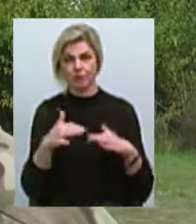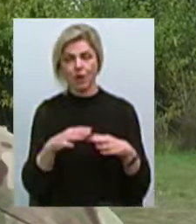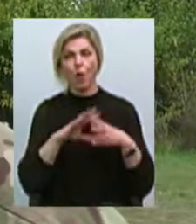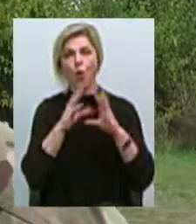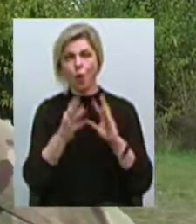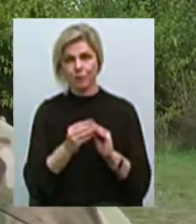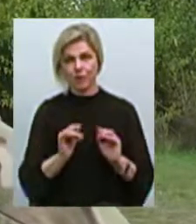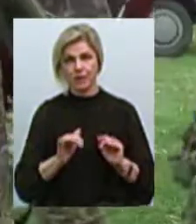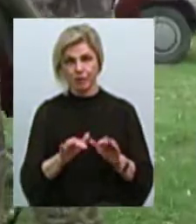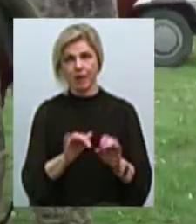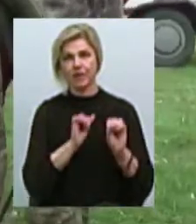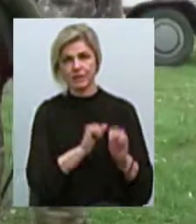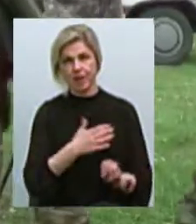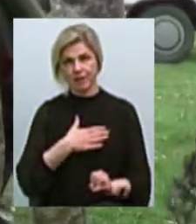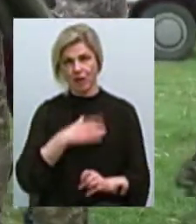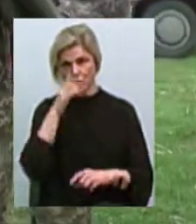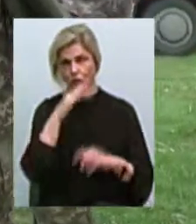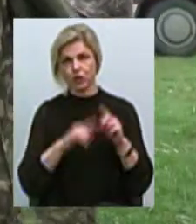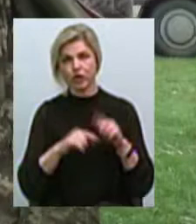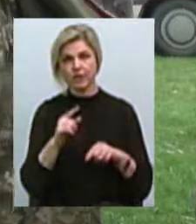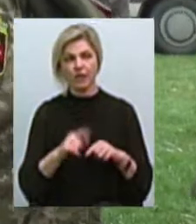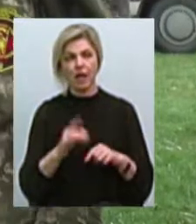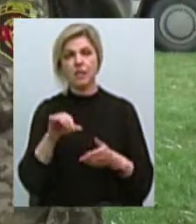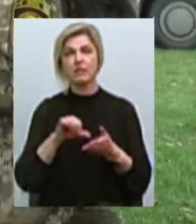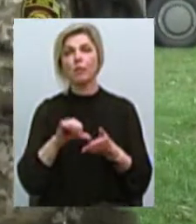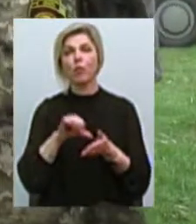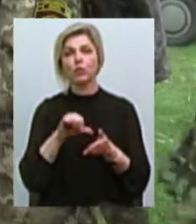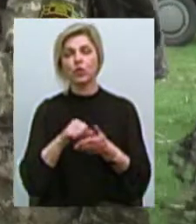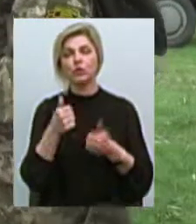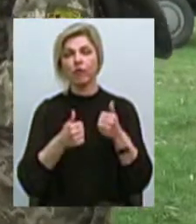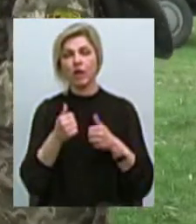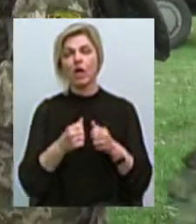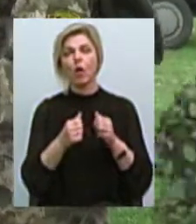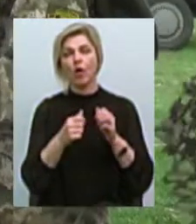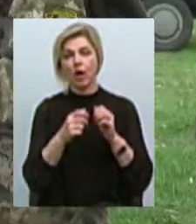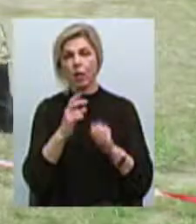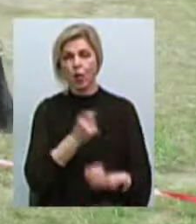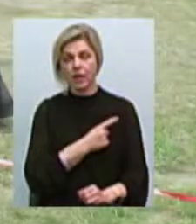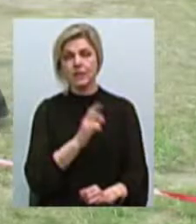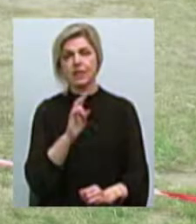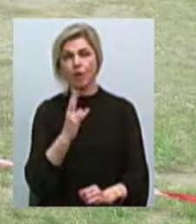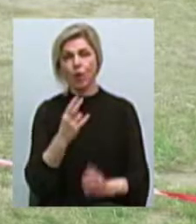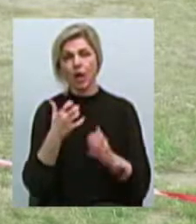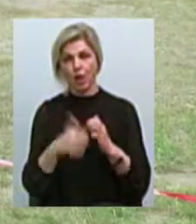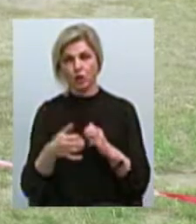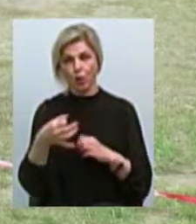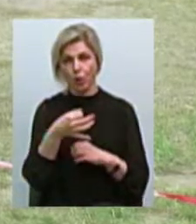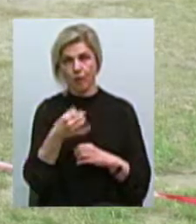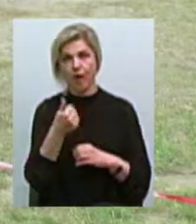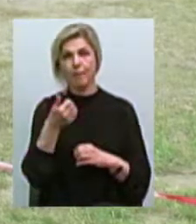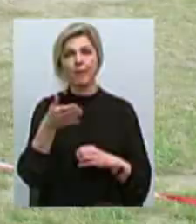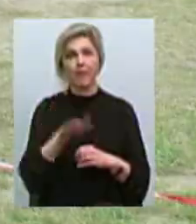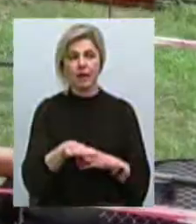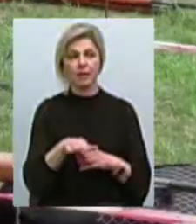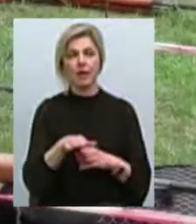справою. Це захист нашої вітчизни. У змаганням взяли участь вісім команд з Одеської, Миколаївської та Херсонської областей. Перше місце зі